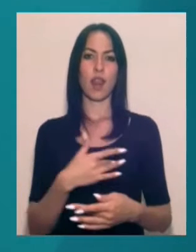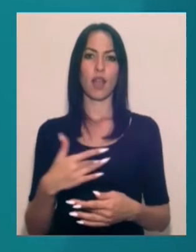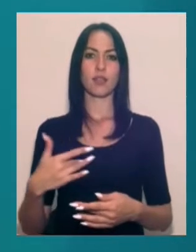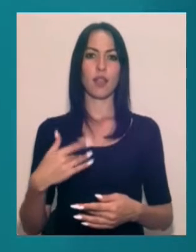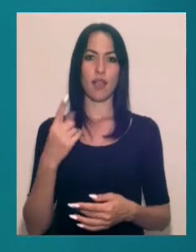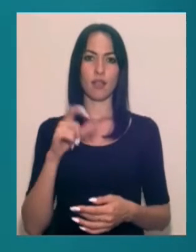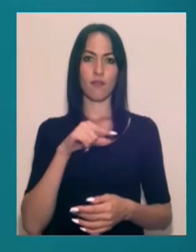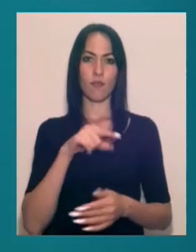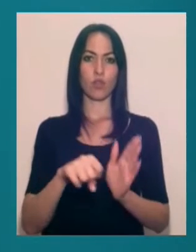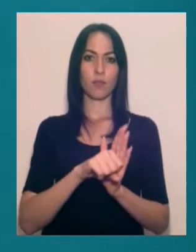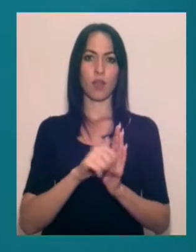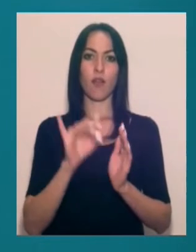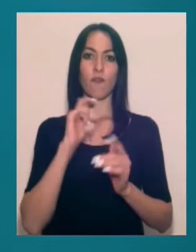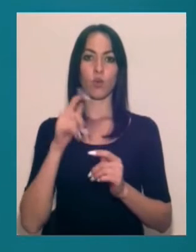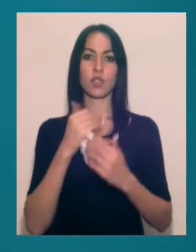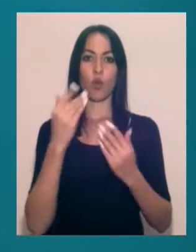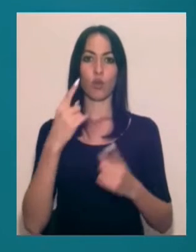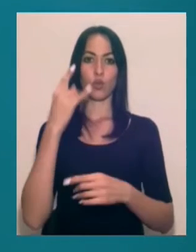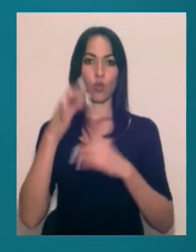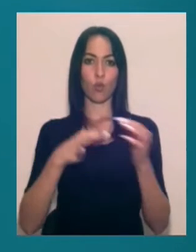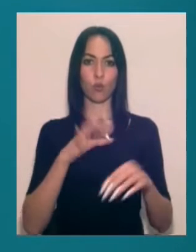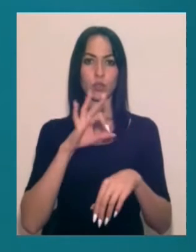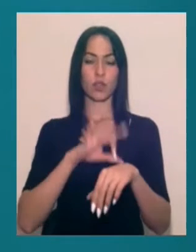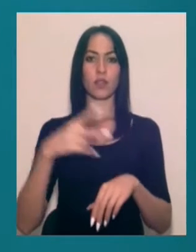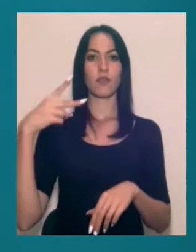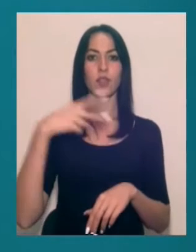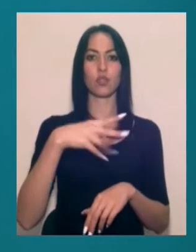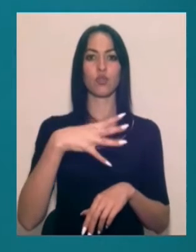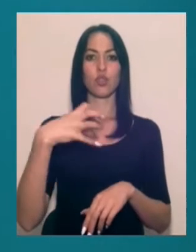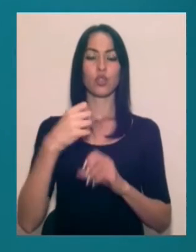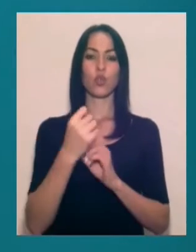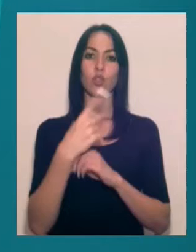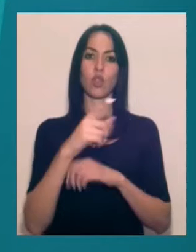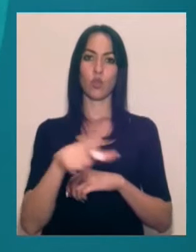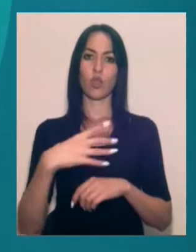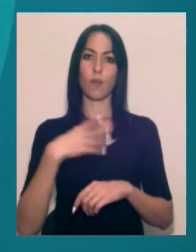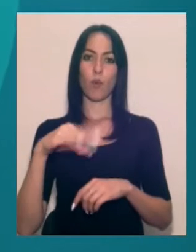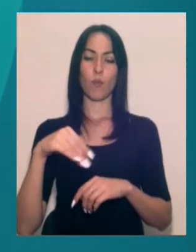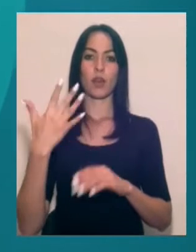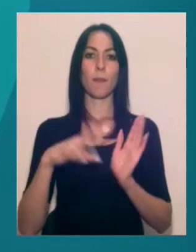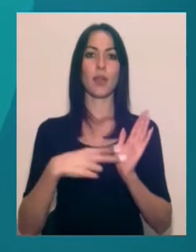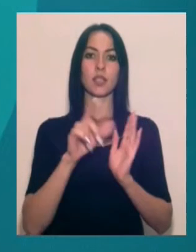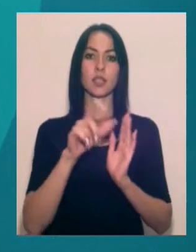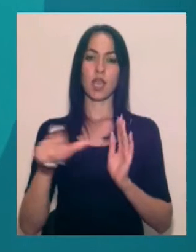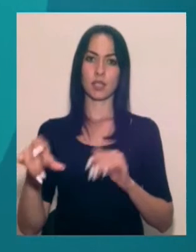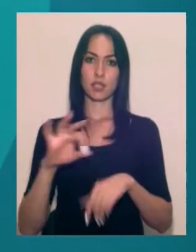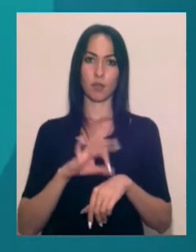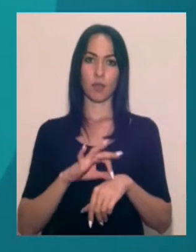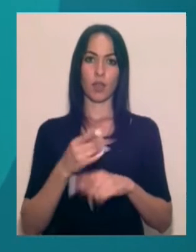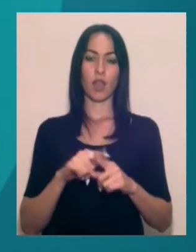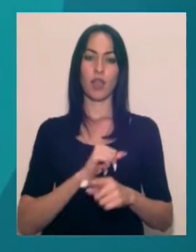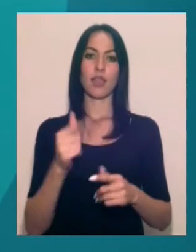В Україні ж за останню добу на коронавірус захворіли 2411 людей. Померли 57 інфікованих. І це